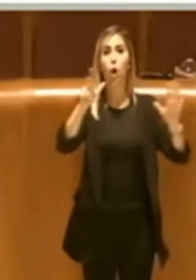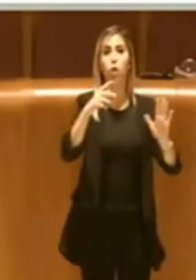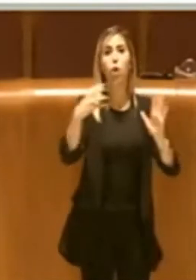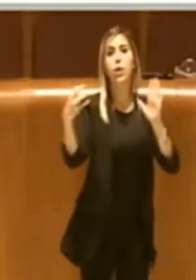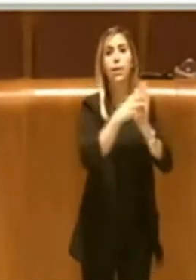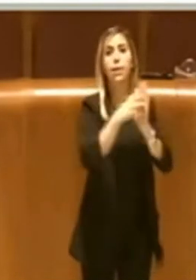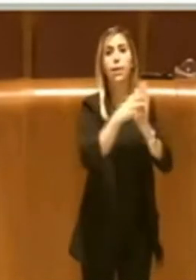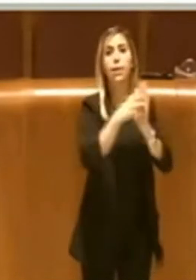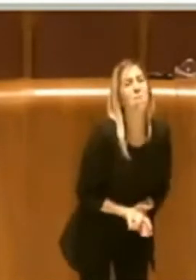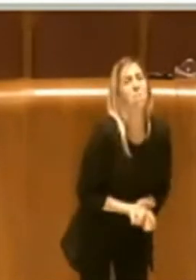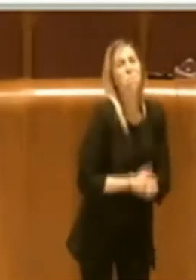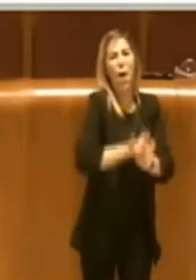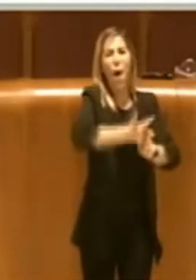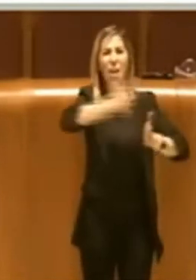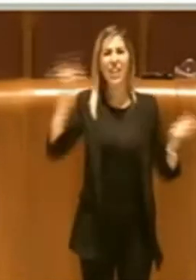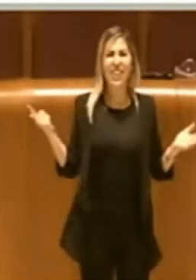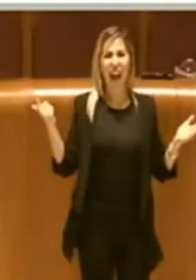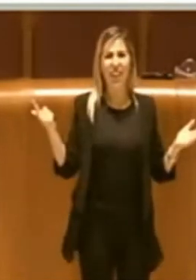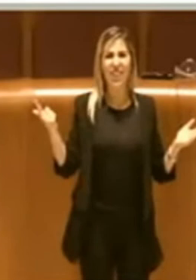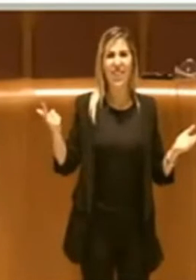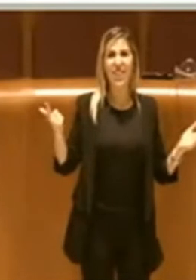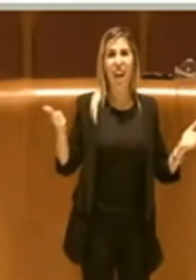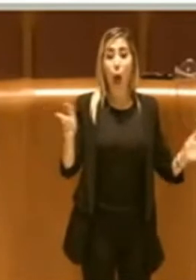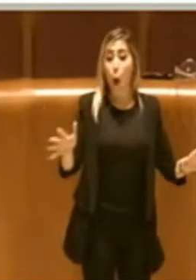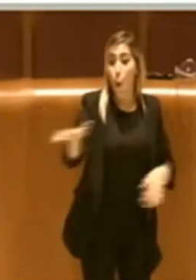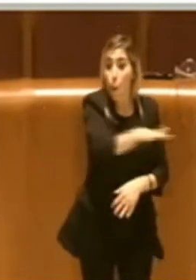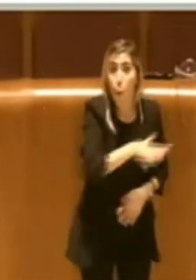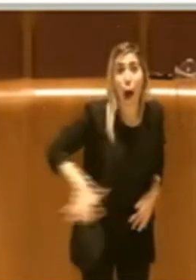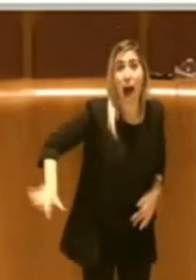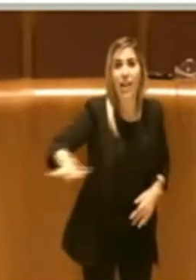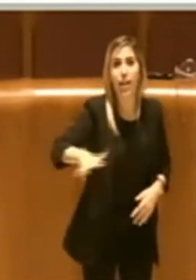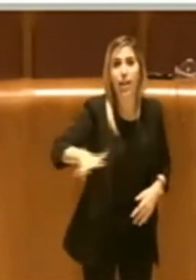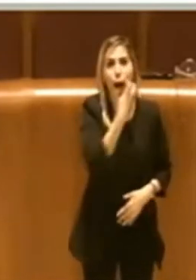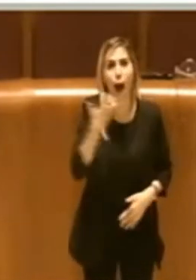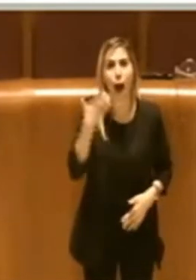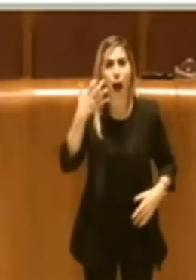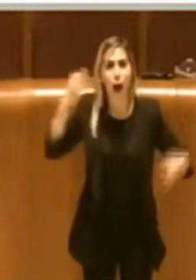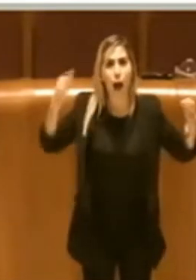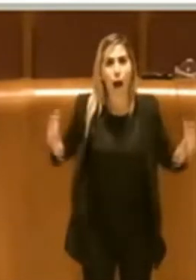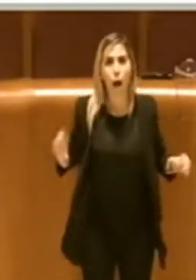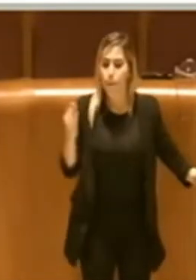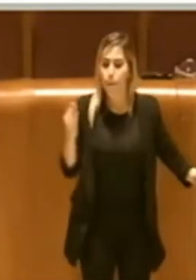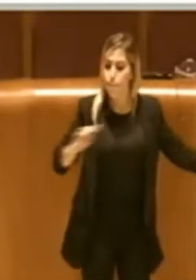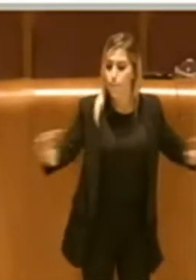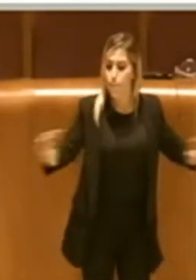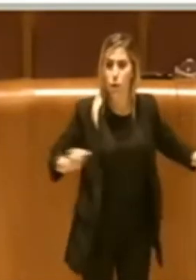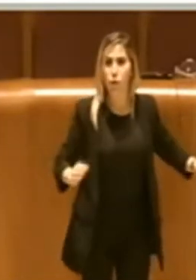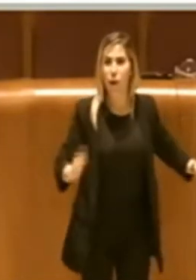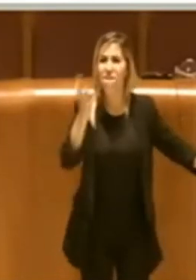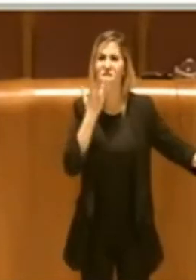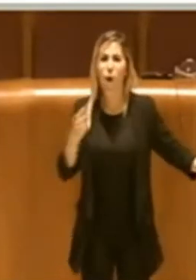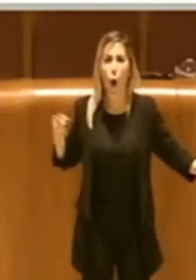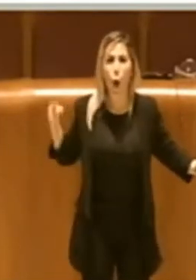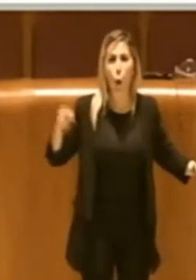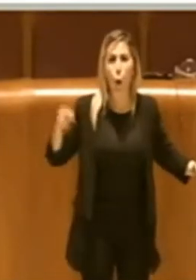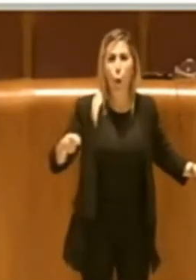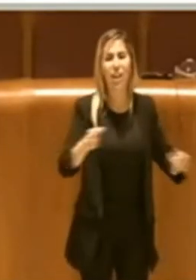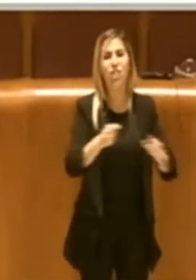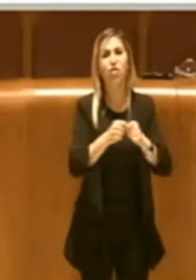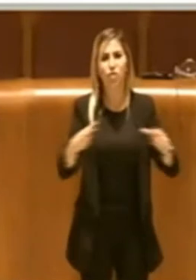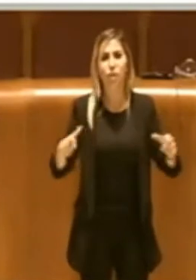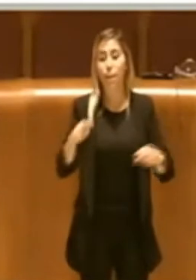a cui il quartiere è affezionato, quella posizione è stata voluta anche dalla